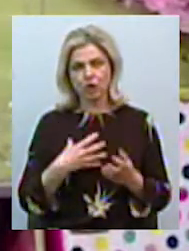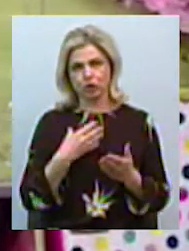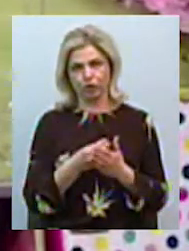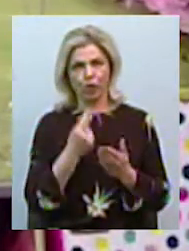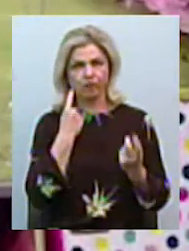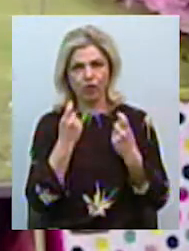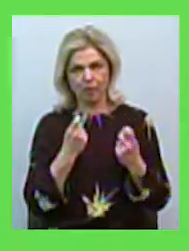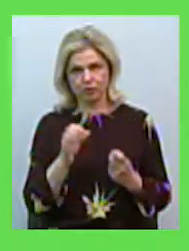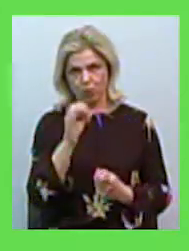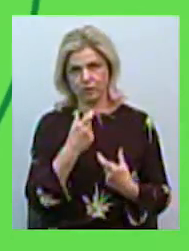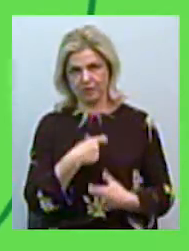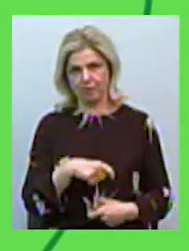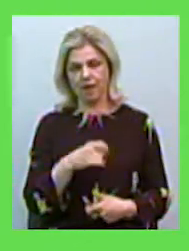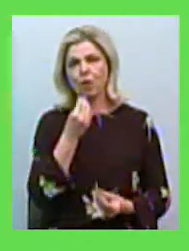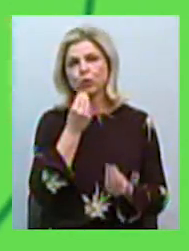краще і краще.